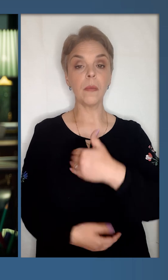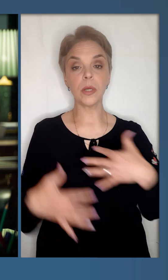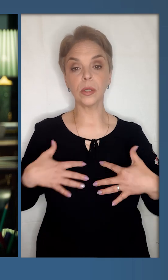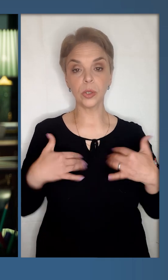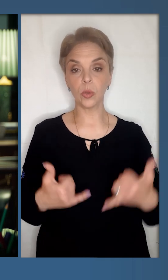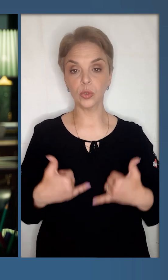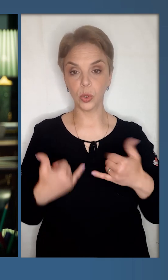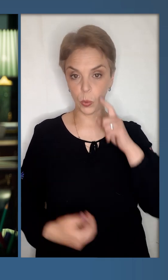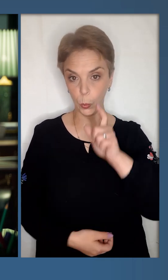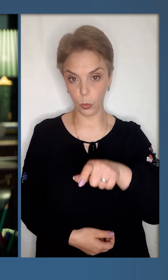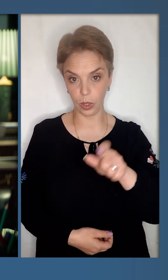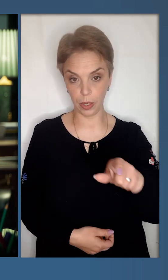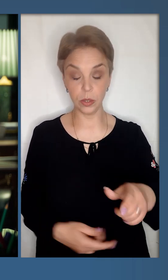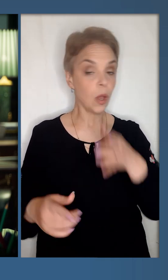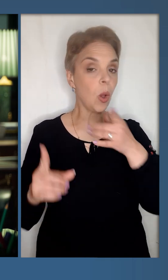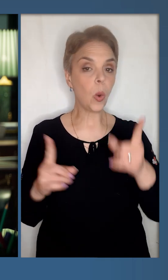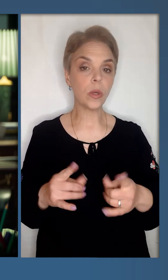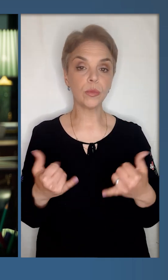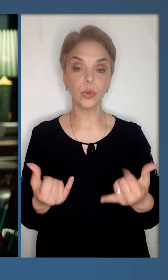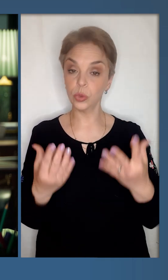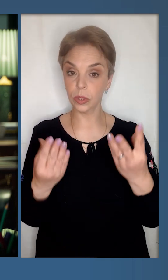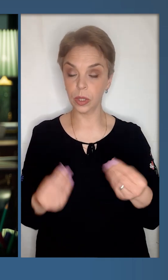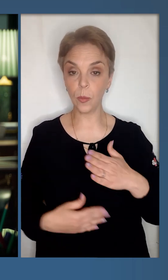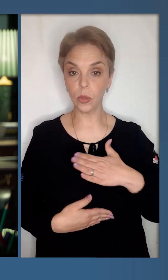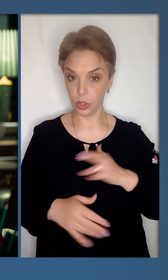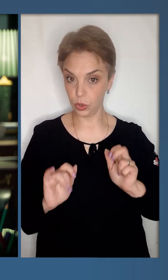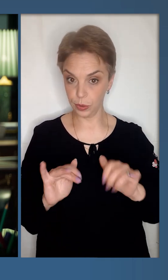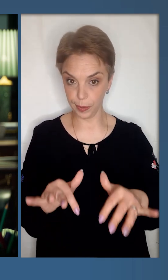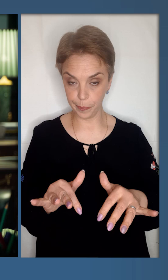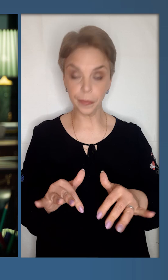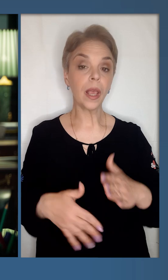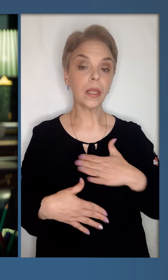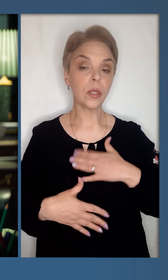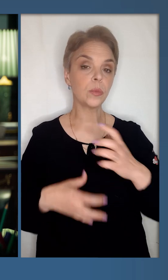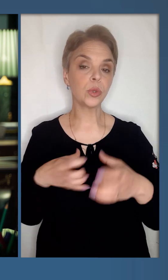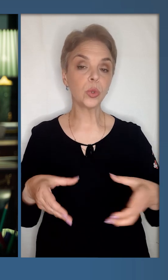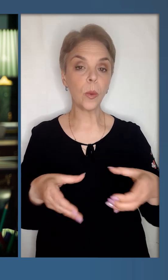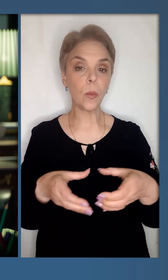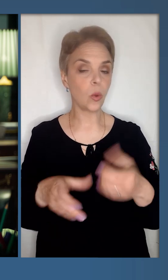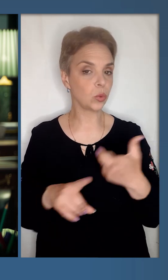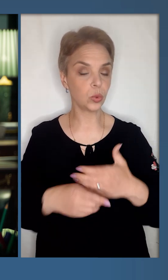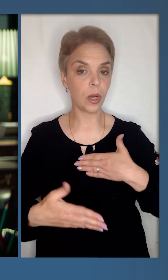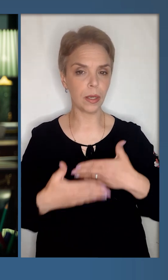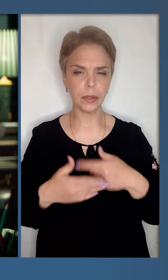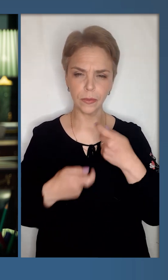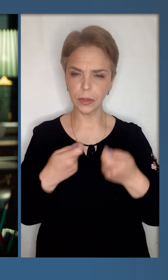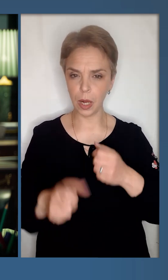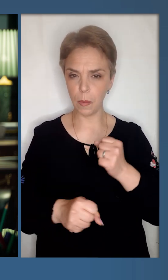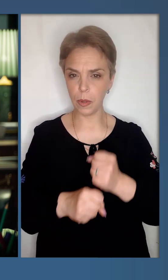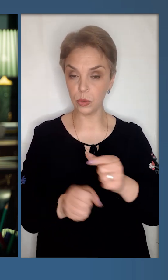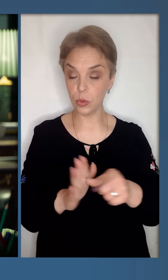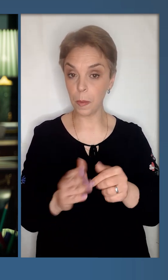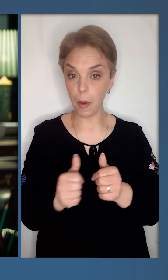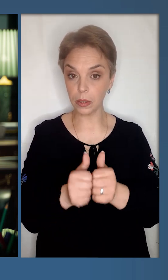Бажаю здоров'я, шановні українці! Коротко про сьогоднішній день, про наші дії. Наш міжнародний блок дуже активно в деталях